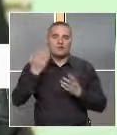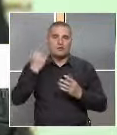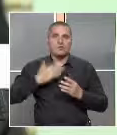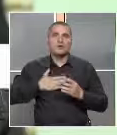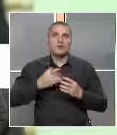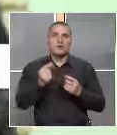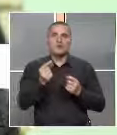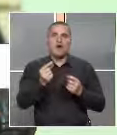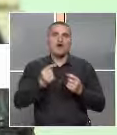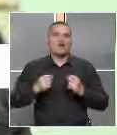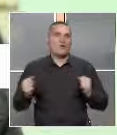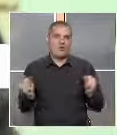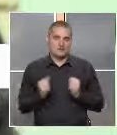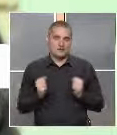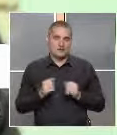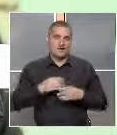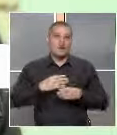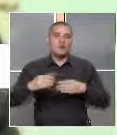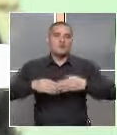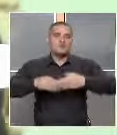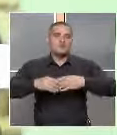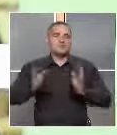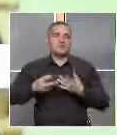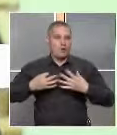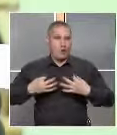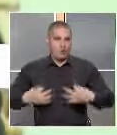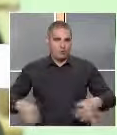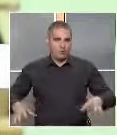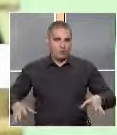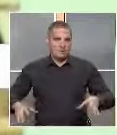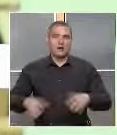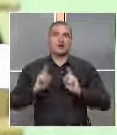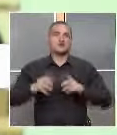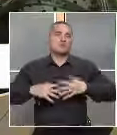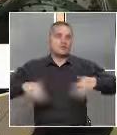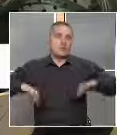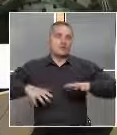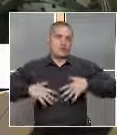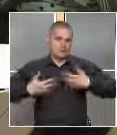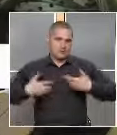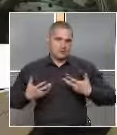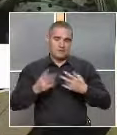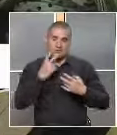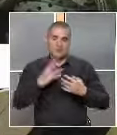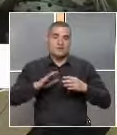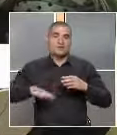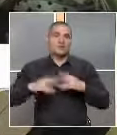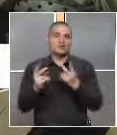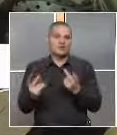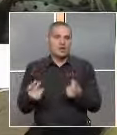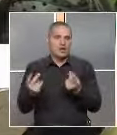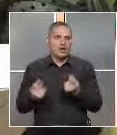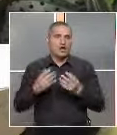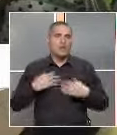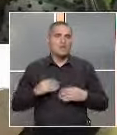-стресиран, докато се запознае, но вече се отпуска, за което сме много щастливи. Виждам, че детето си играе